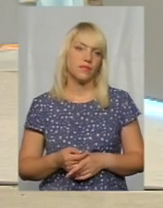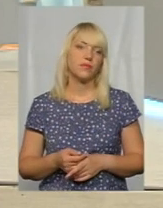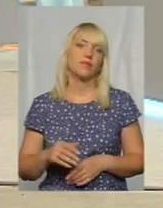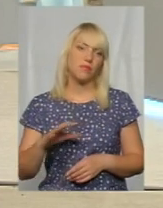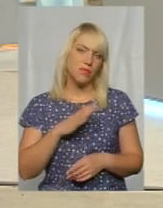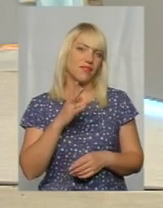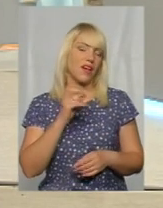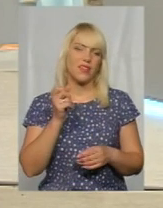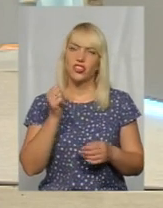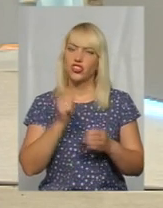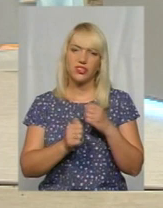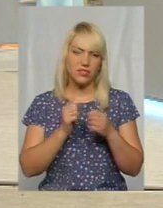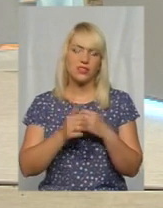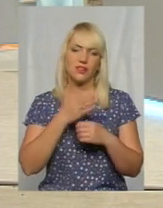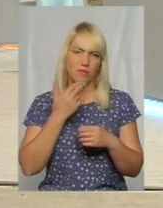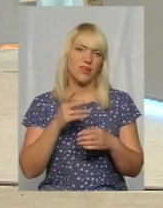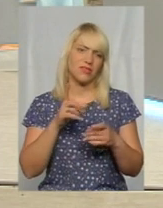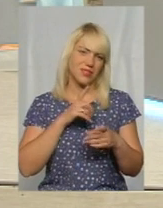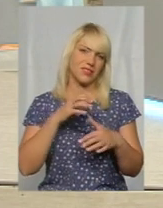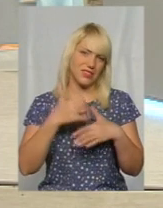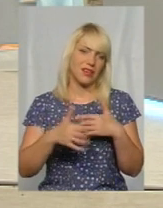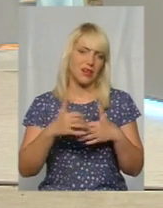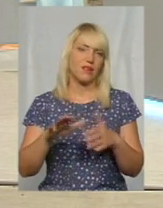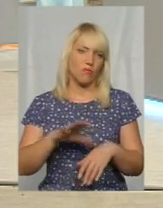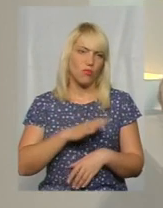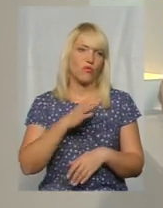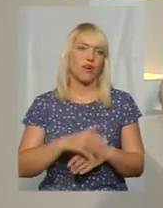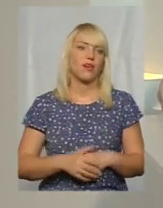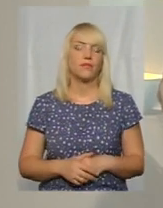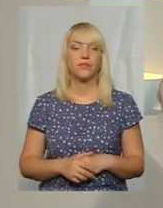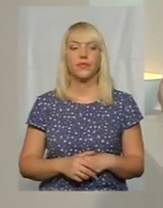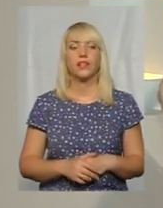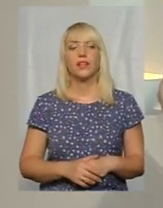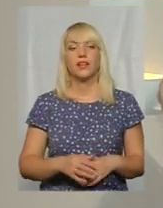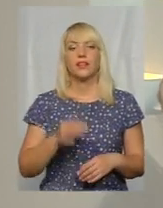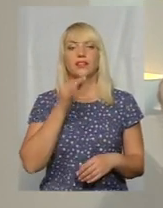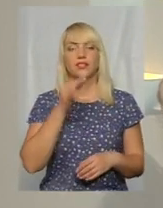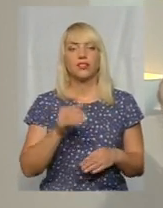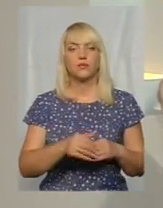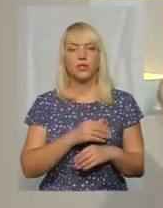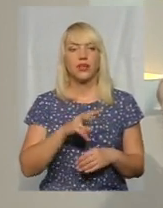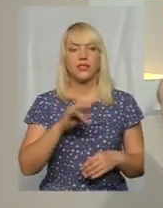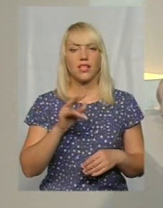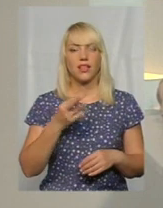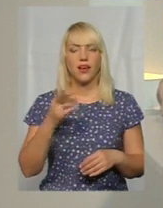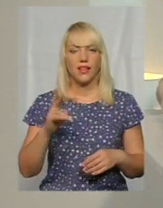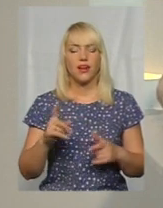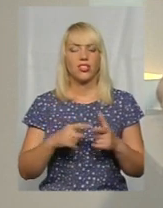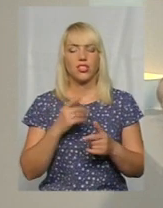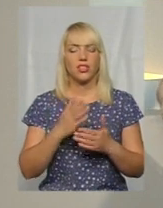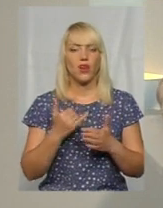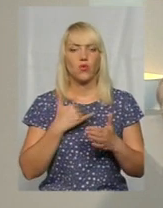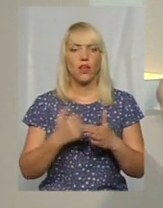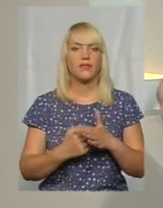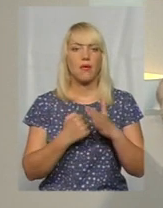бувають. Ну, часто. Бувають так в середньому. Скажи, будь ласка, пані Лілє, чи є у нас база донорів,